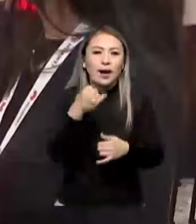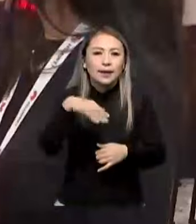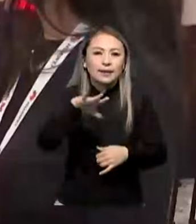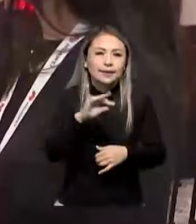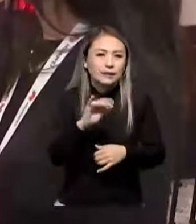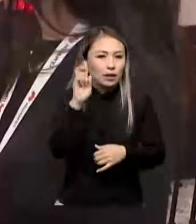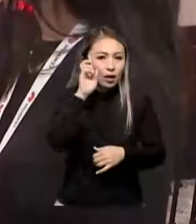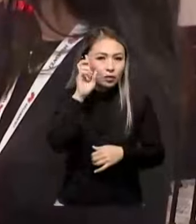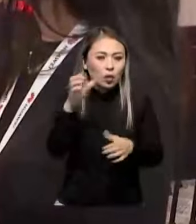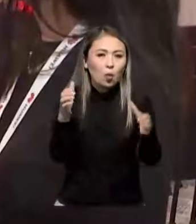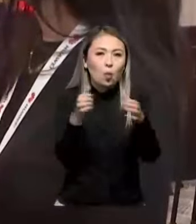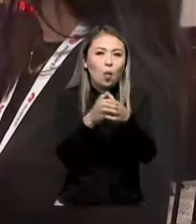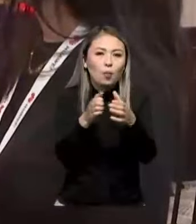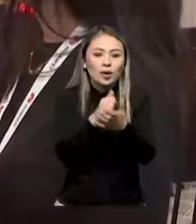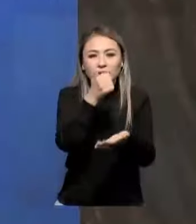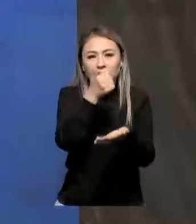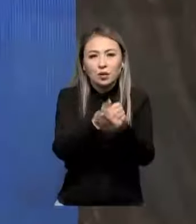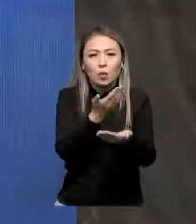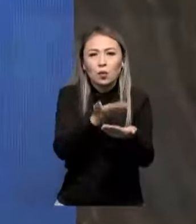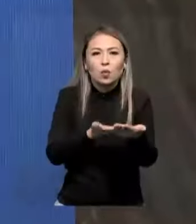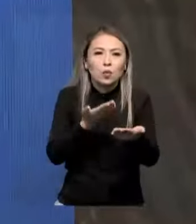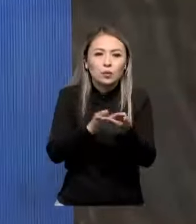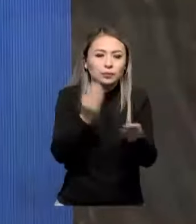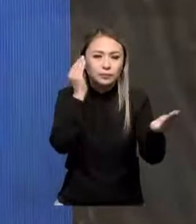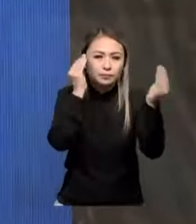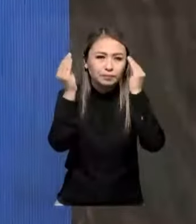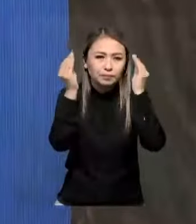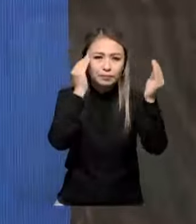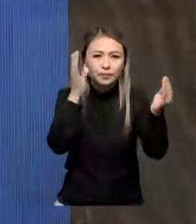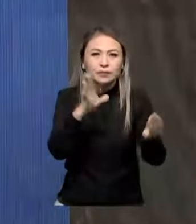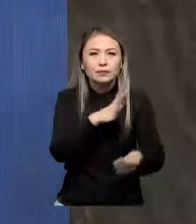мамандары компания сарапшыларынан кене салып ой бөлісті.